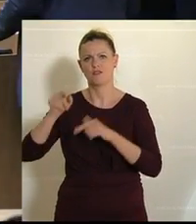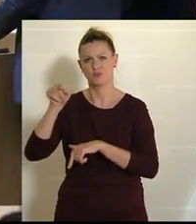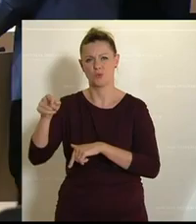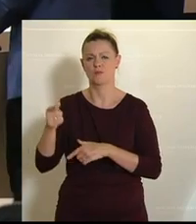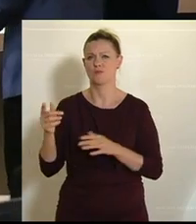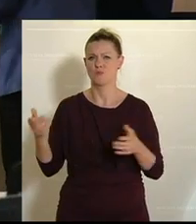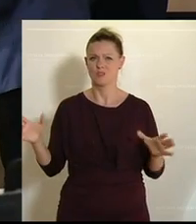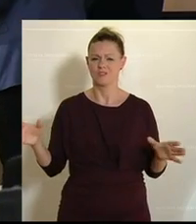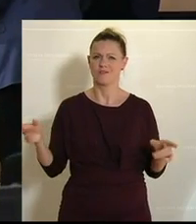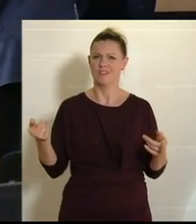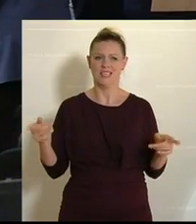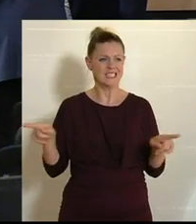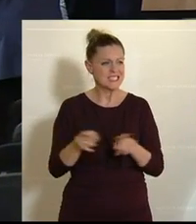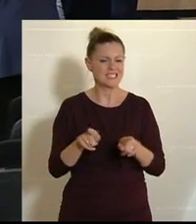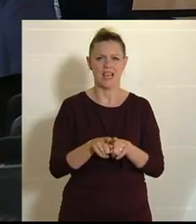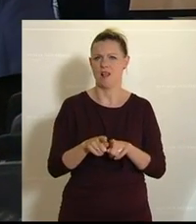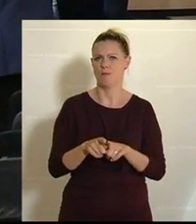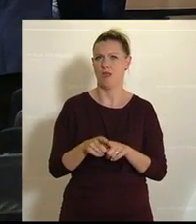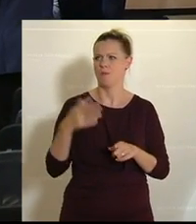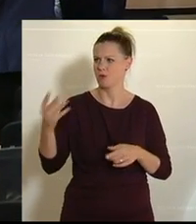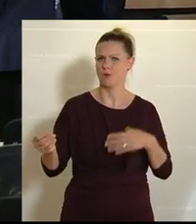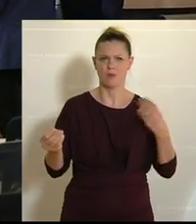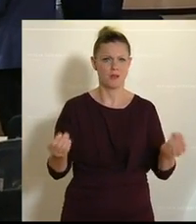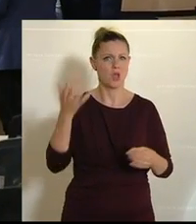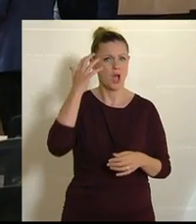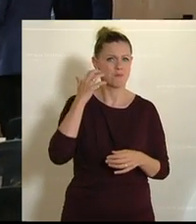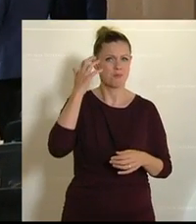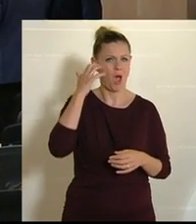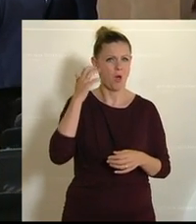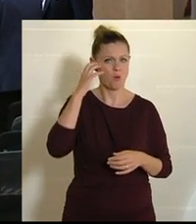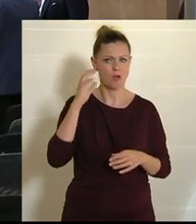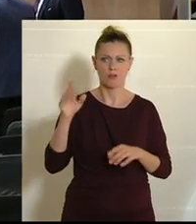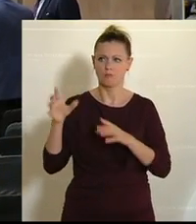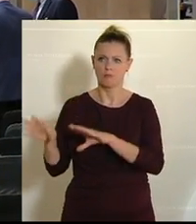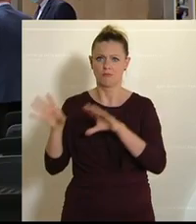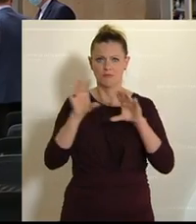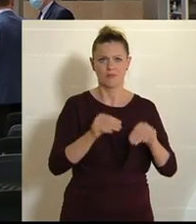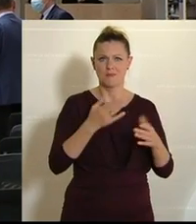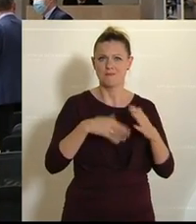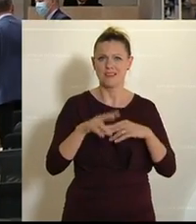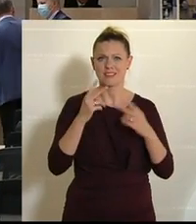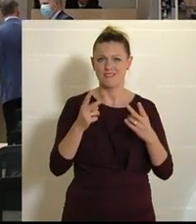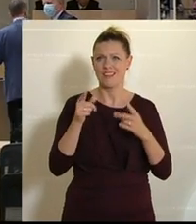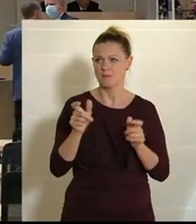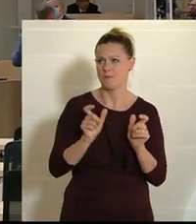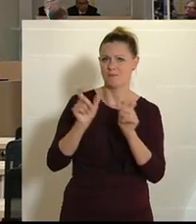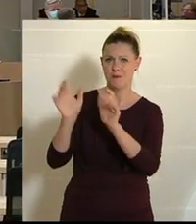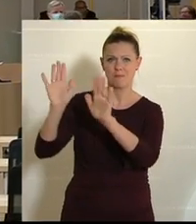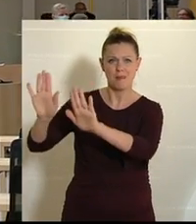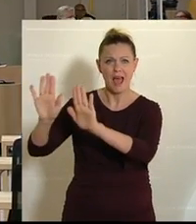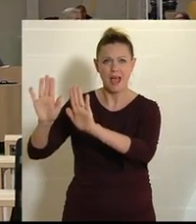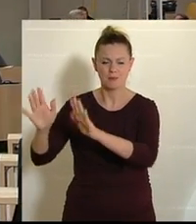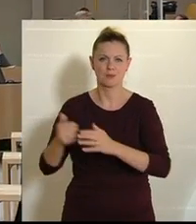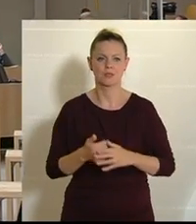schließen. Wir müssen verhindern, dass unsere Bauern abwandern. Das ist das Entscheidende, Frau Ministerin. das ist der Ansatz,